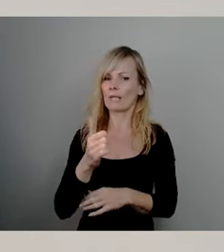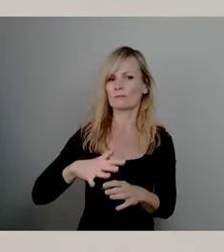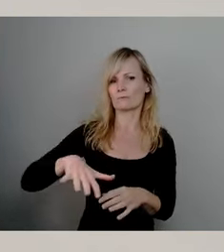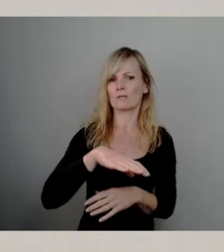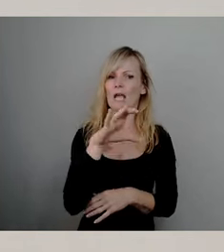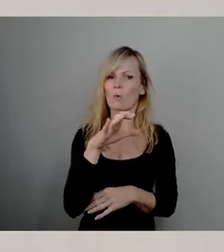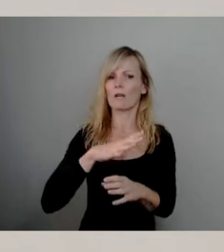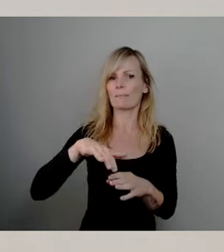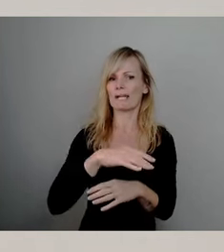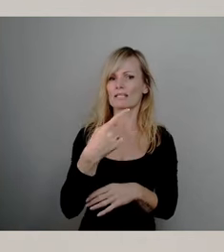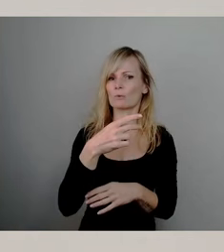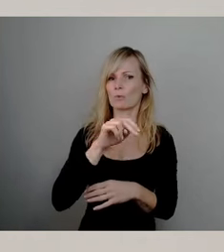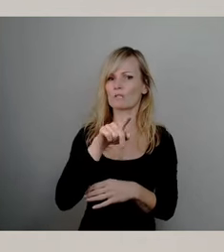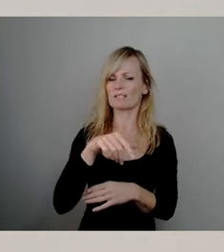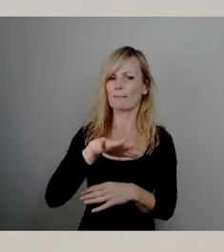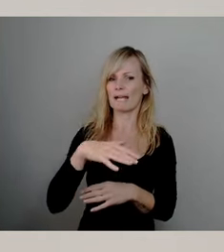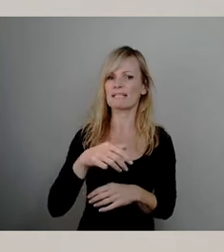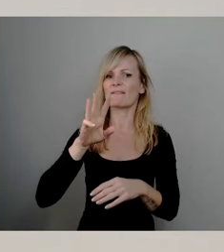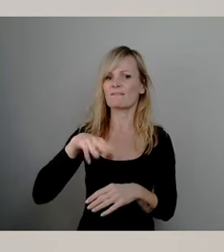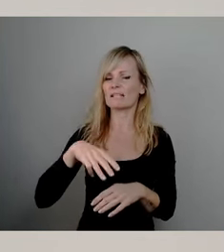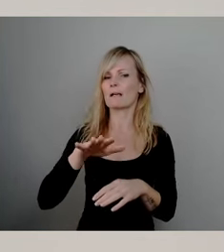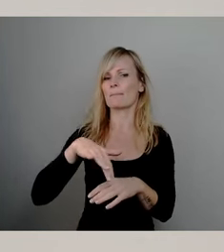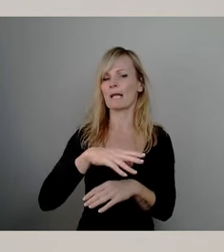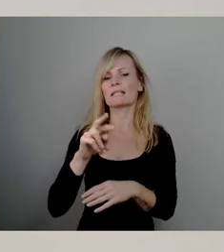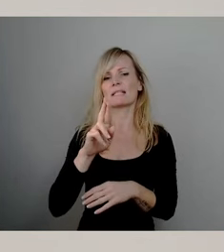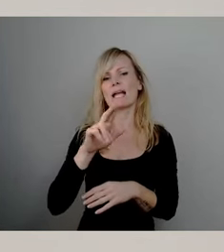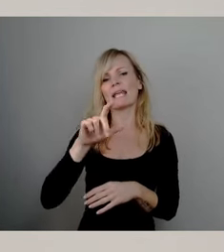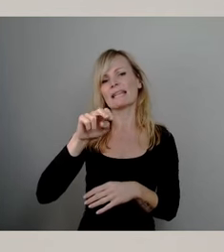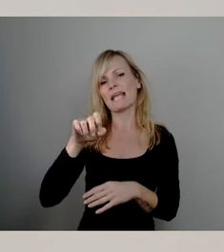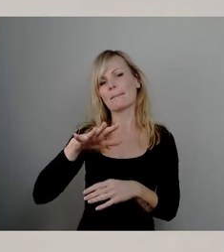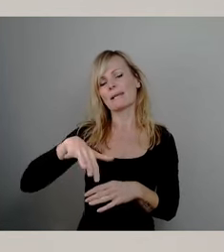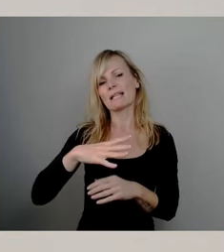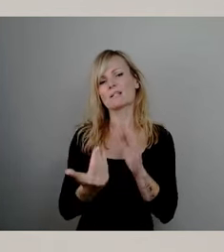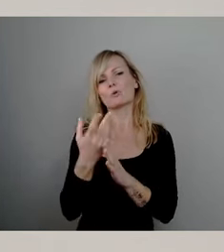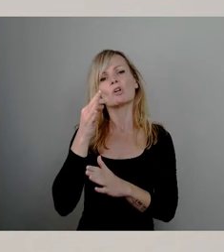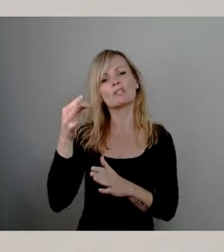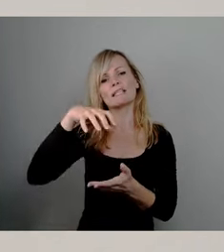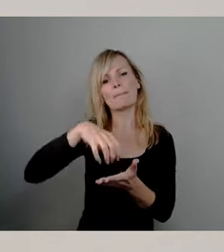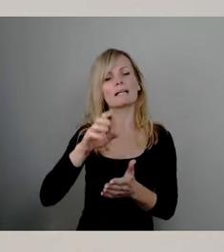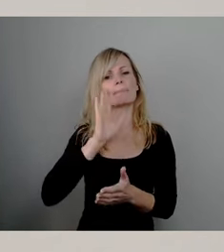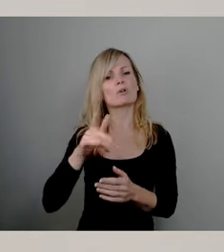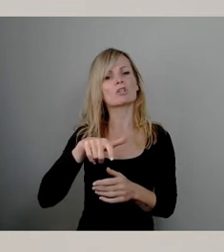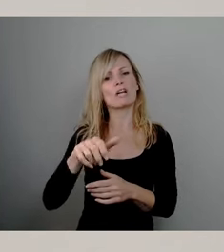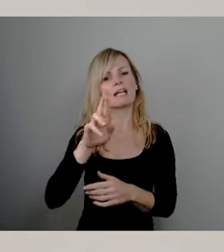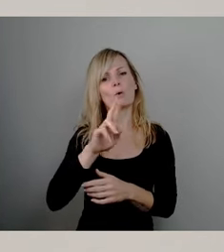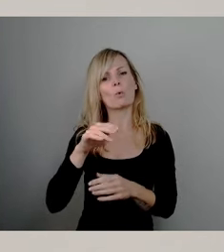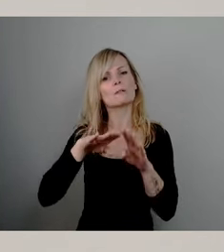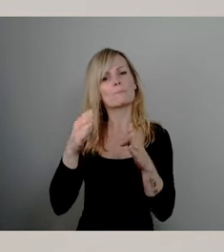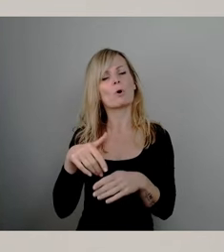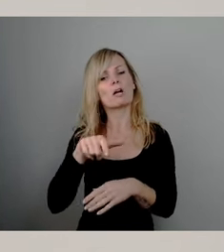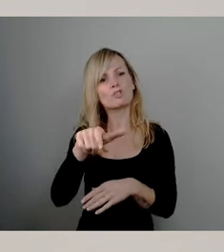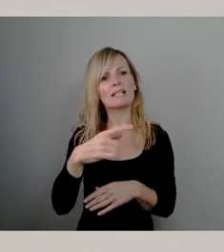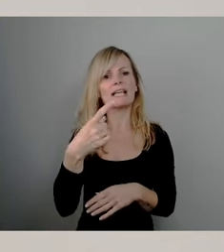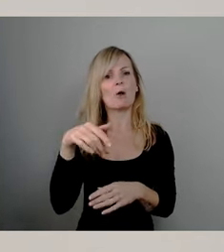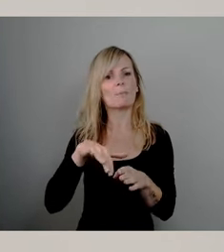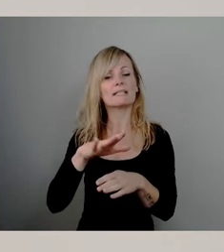Wienerplatz, Lennéplatz, Neustädter Markt, Bautznaer-Rotenburger-Straße, Georgplatz, Postplatz,